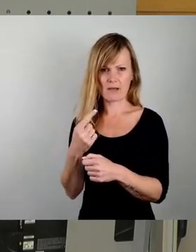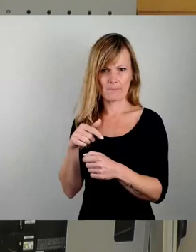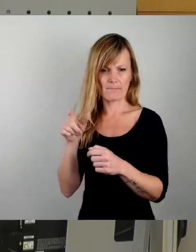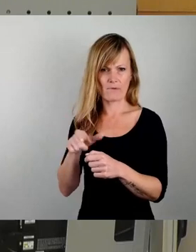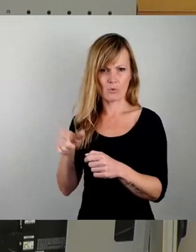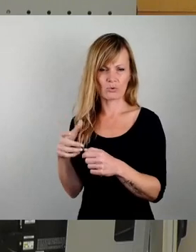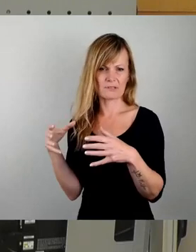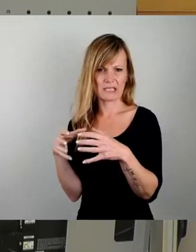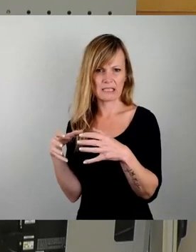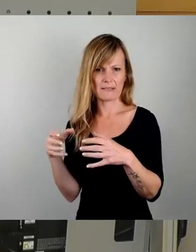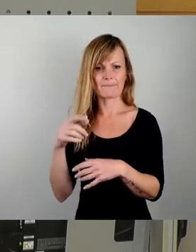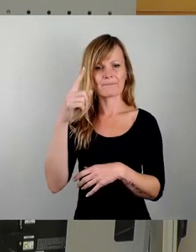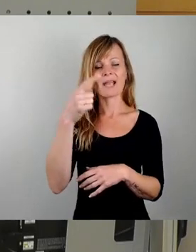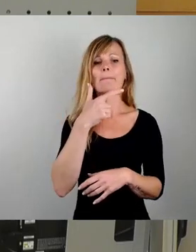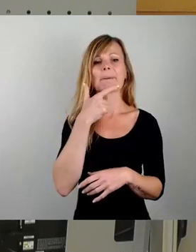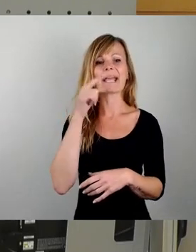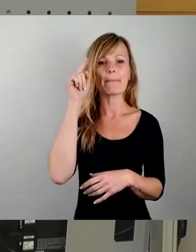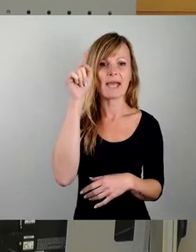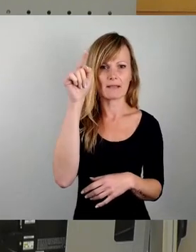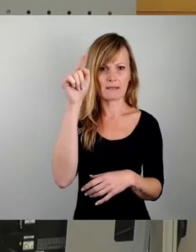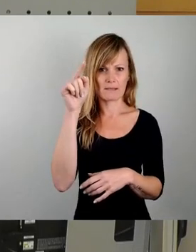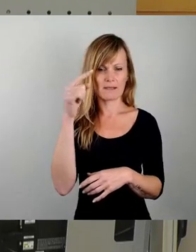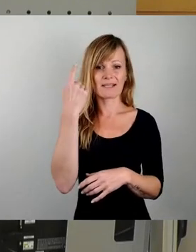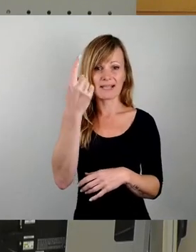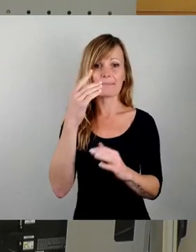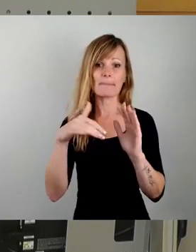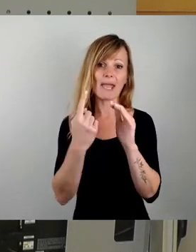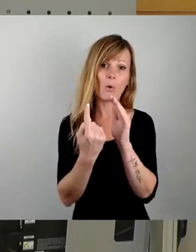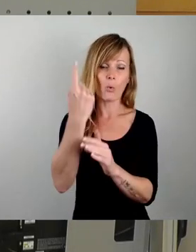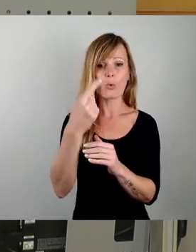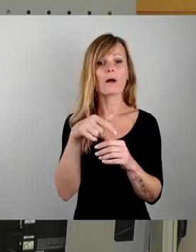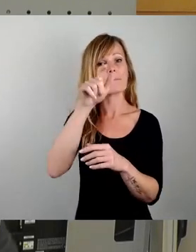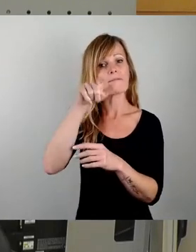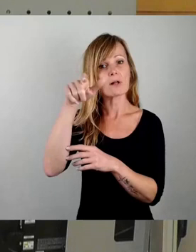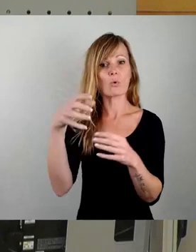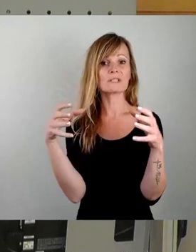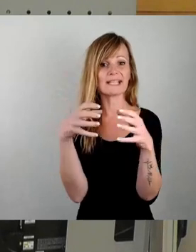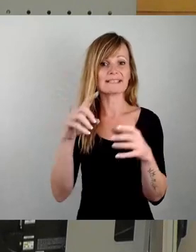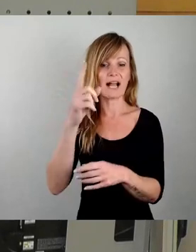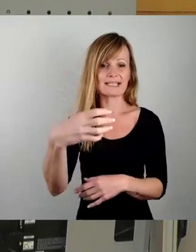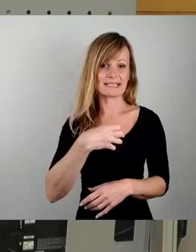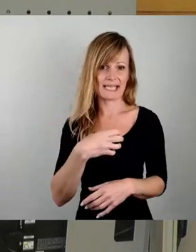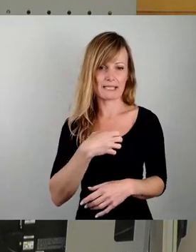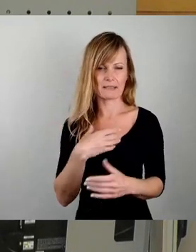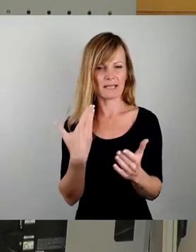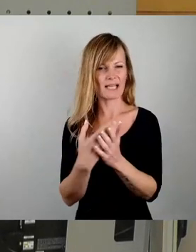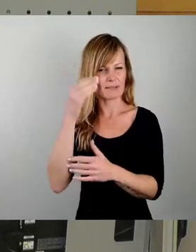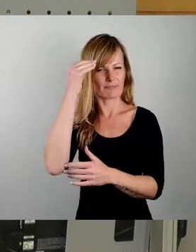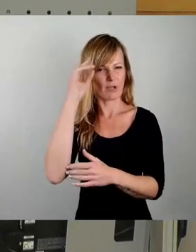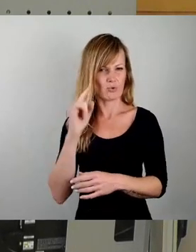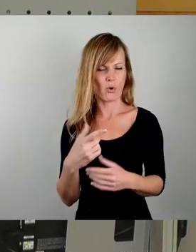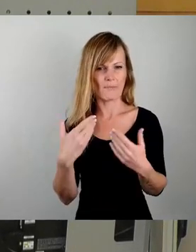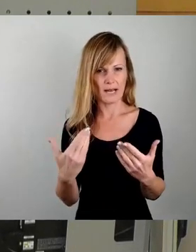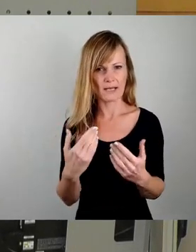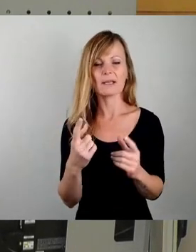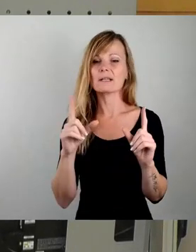aller, aller urbanste Stadt in all ihren Bereichen, selbst Bremen hat eine höhere Bevölkerungsdichte als Dresden. Das sollte man sich ins Gedächtnis rufen. Also wir haben